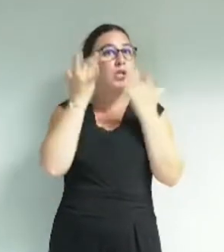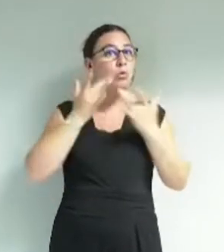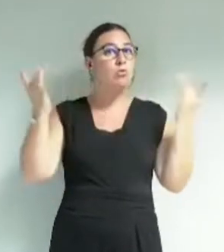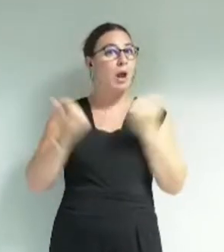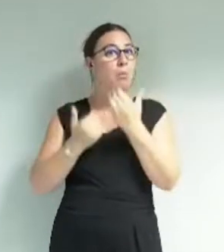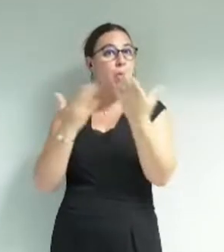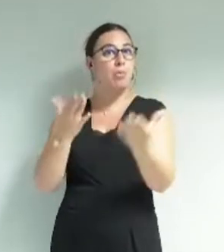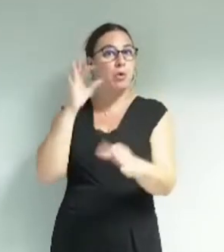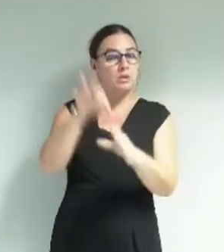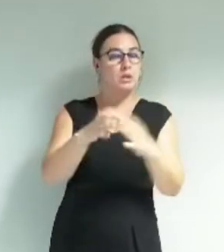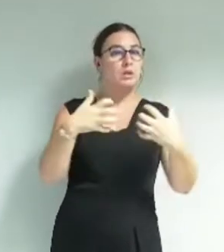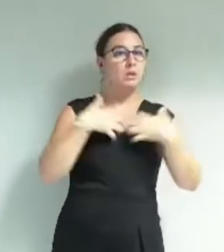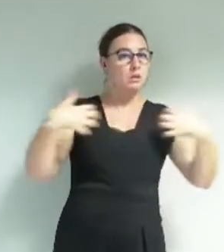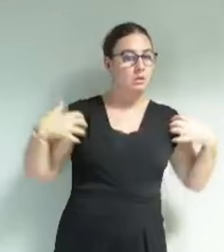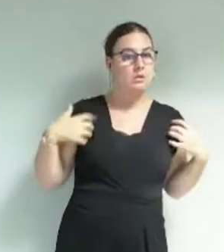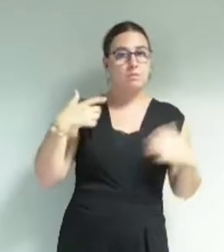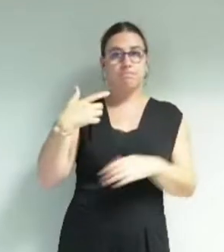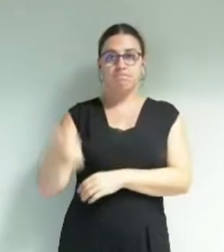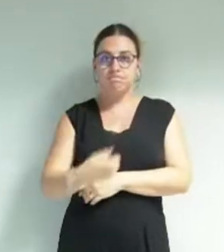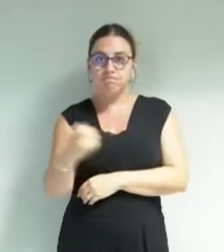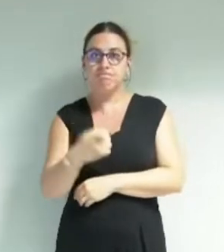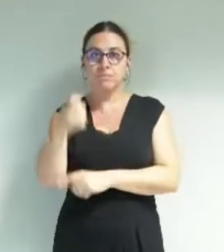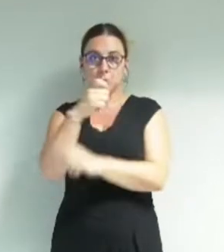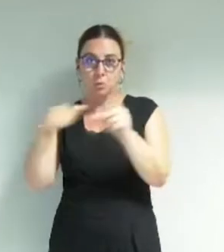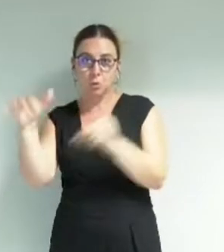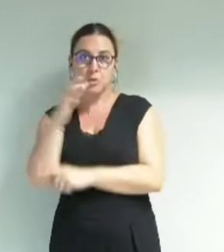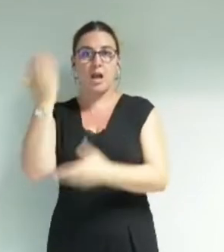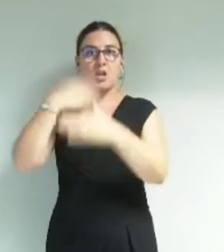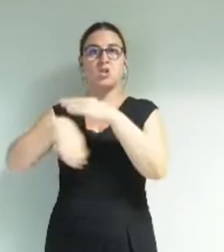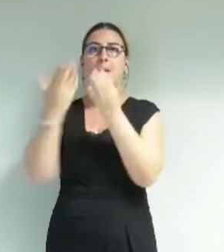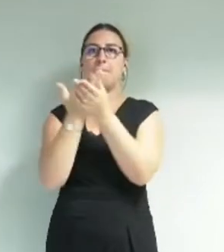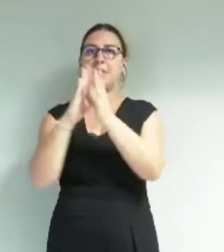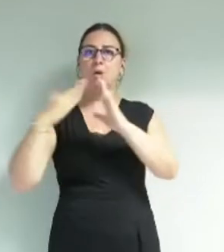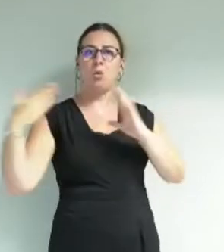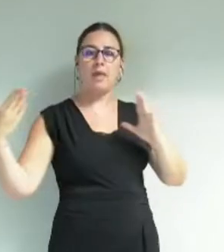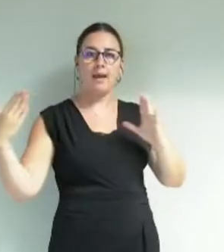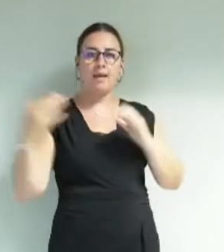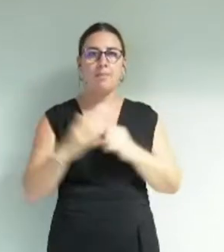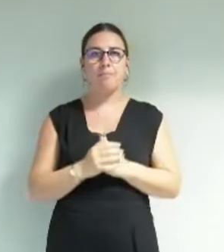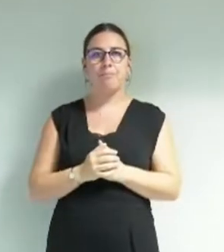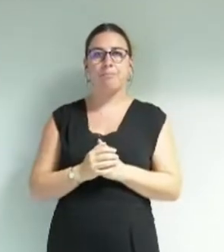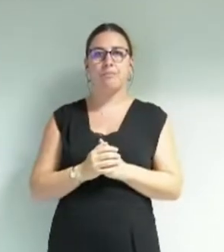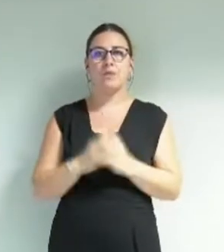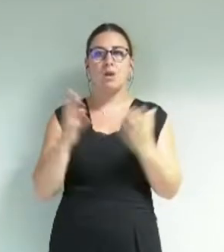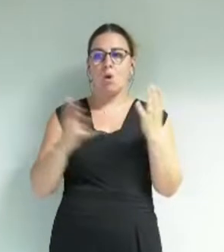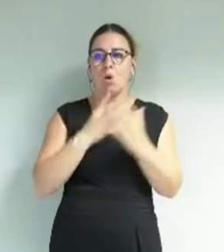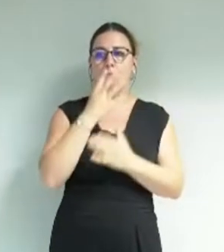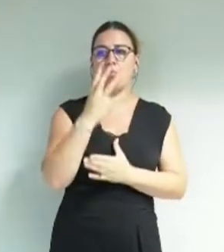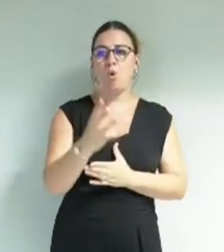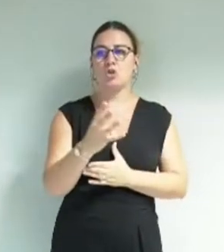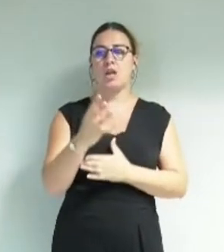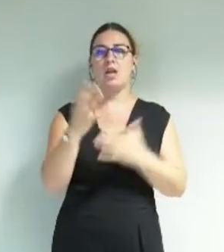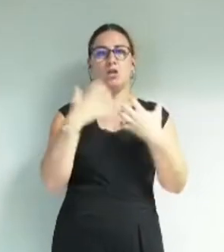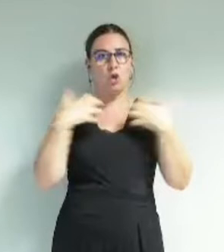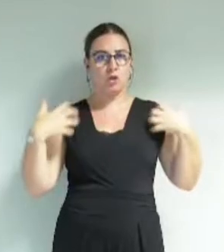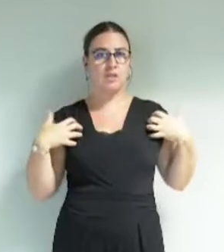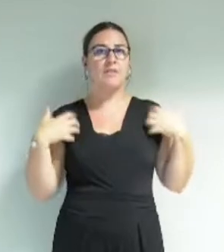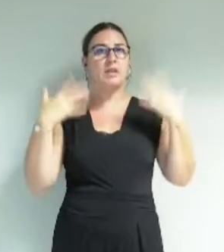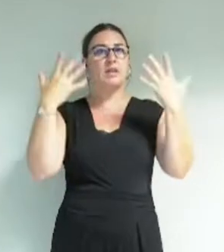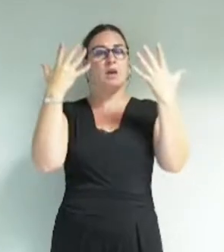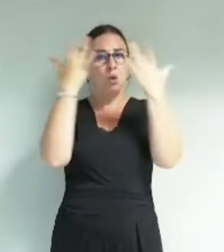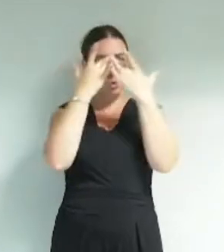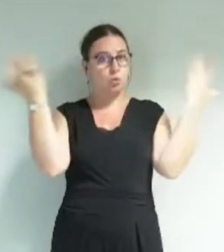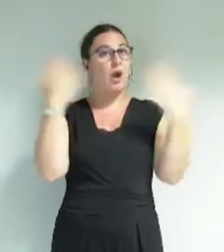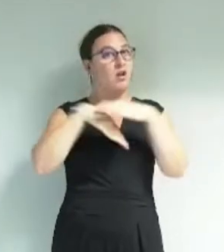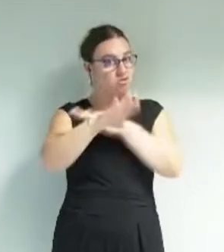scientifique, éducatif et social de la bibliothèque, le projet scientifique et culturel du muséum,